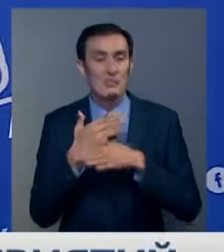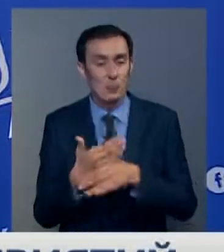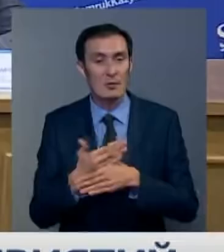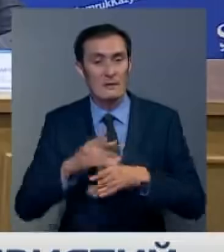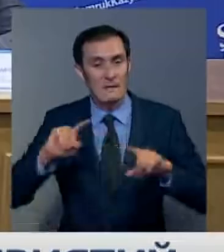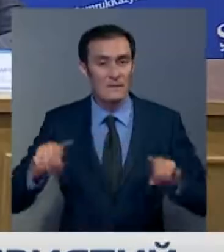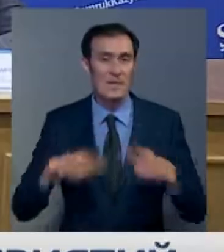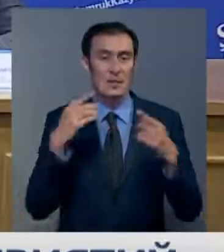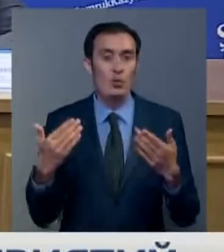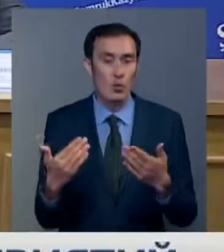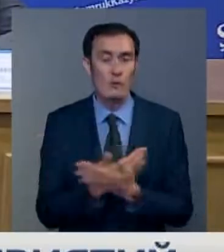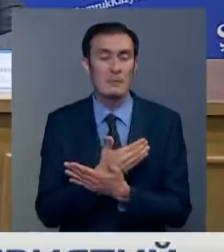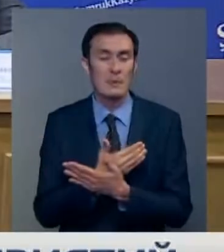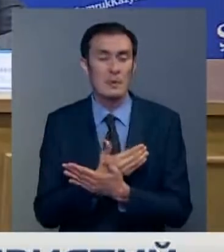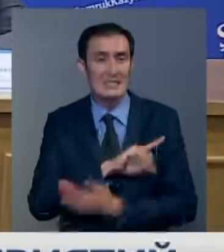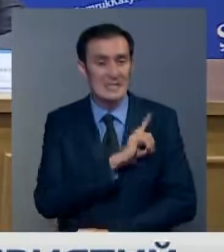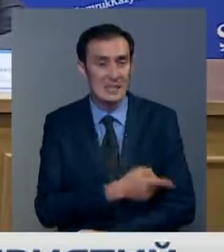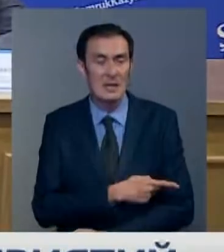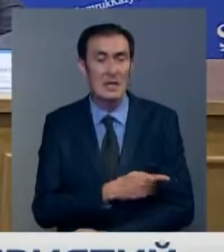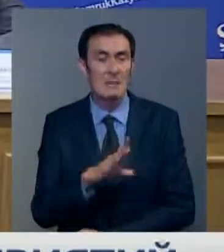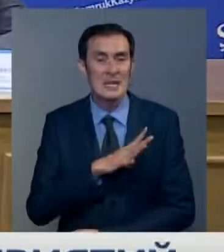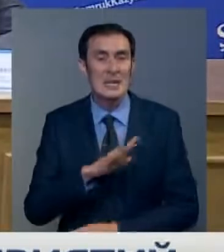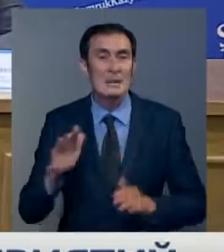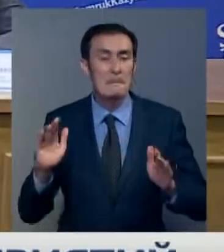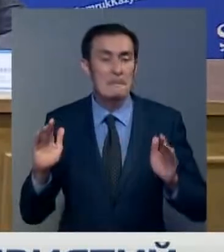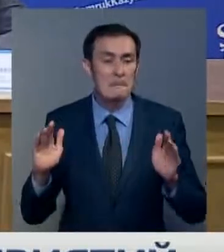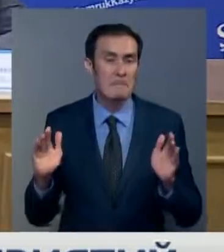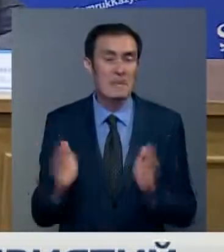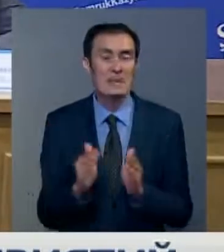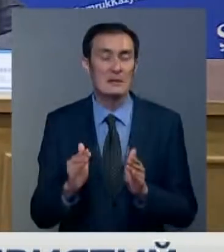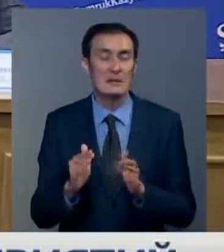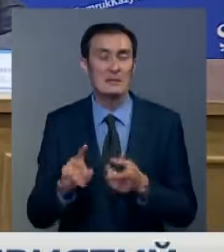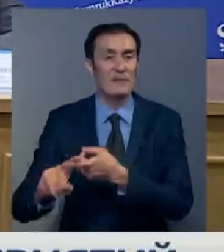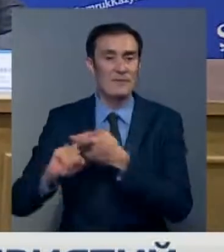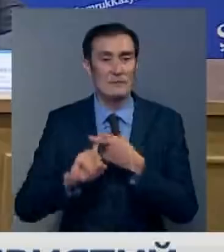кризиса с обновленным потенциалом, став менее зависимым от конъюнктуры сыревых рынков.